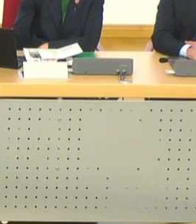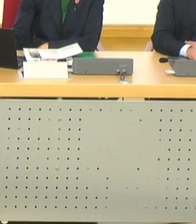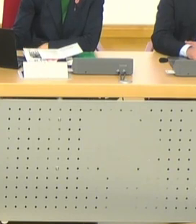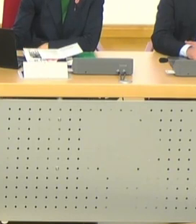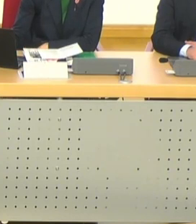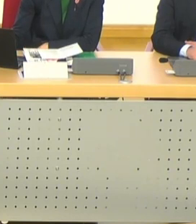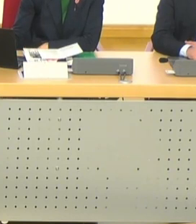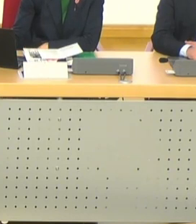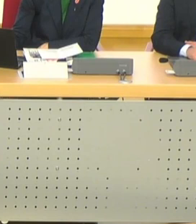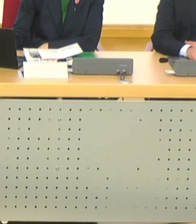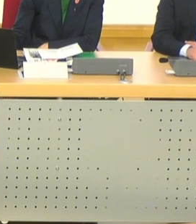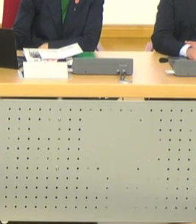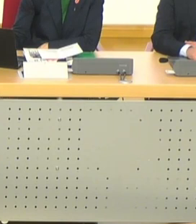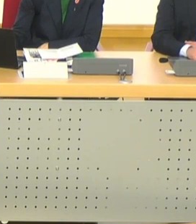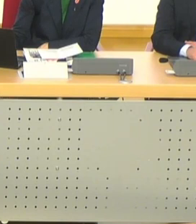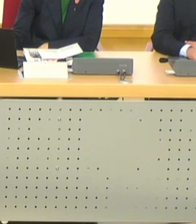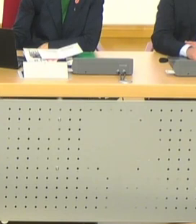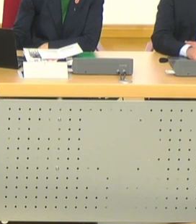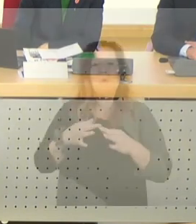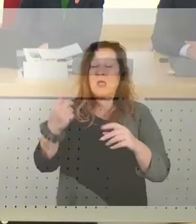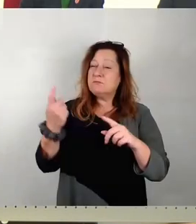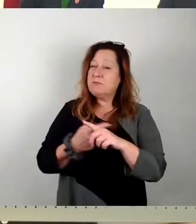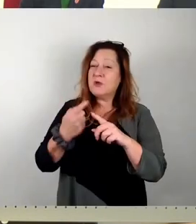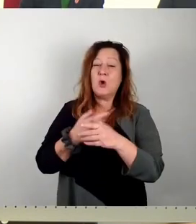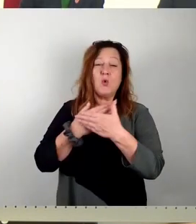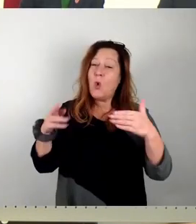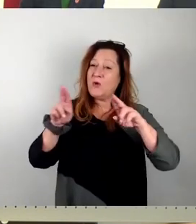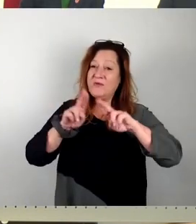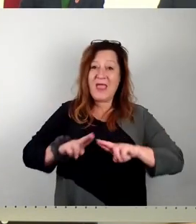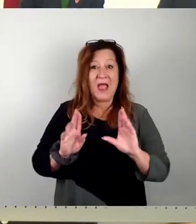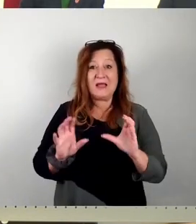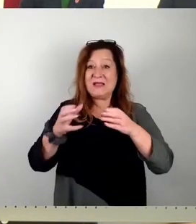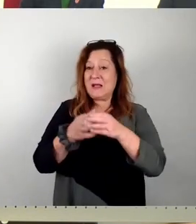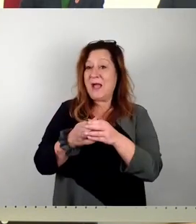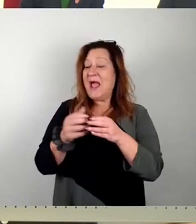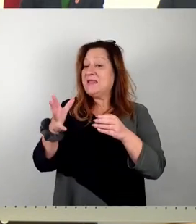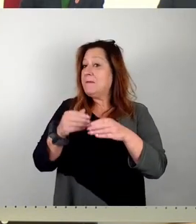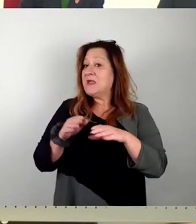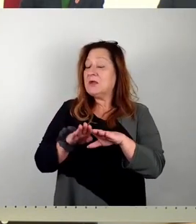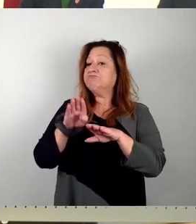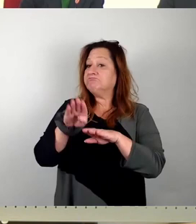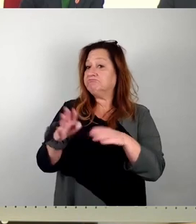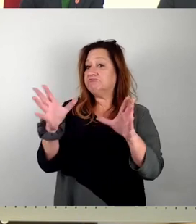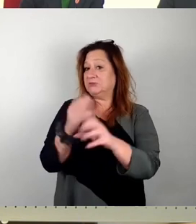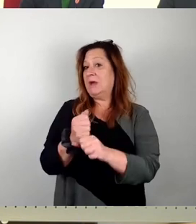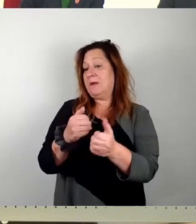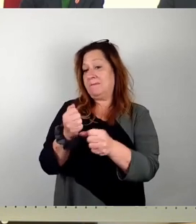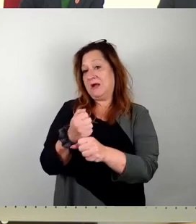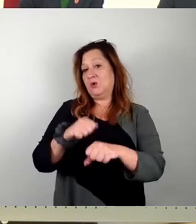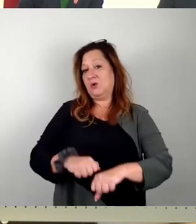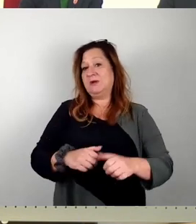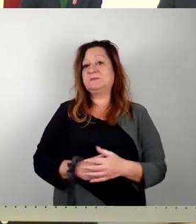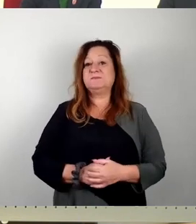Und es war mir eine besonders große Ehre, unseren gemeinsamen Fortschritt da begehen zu dürfen. With historic